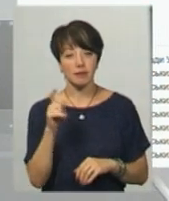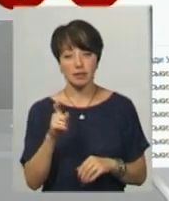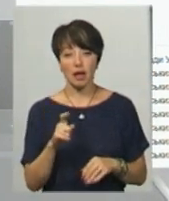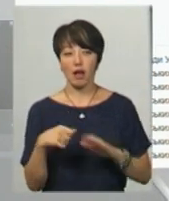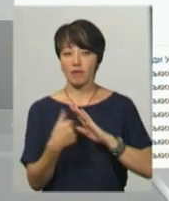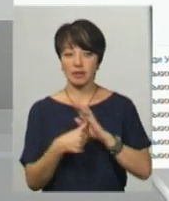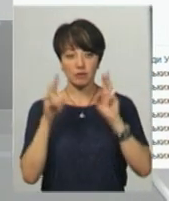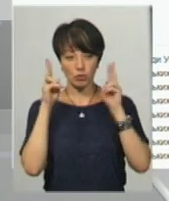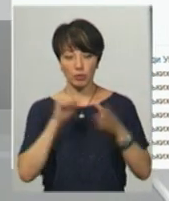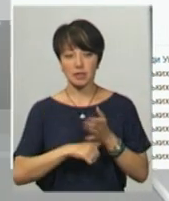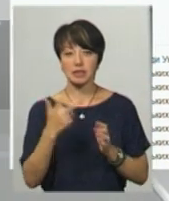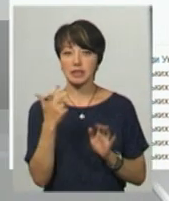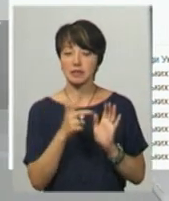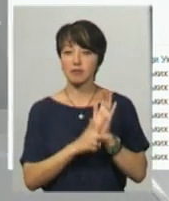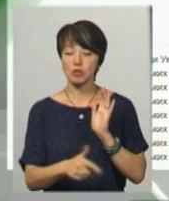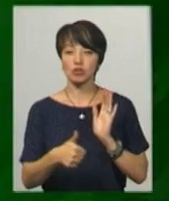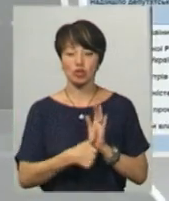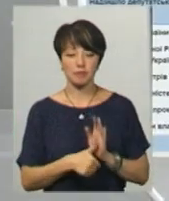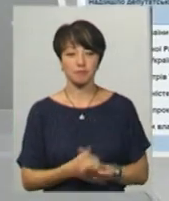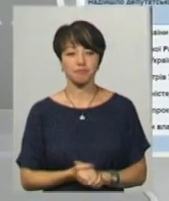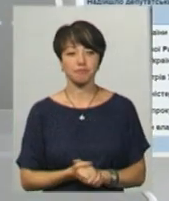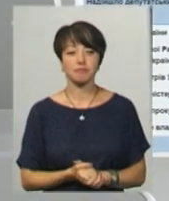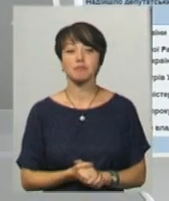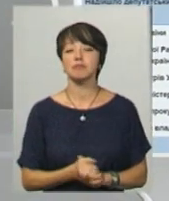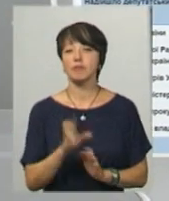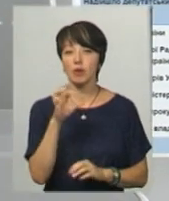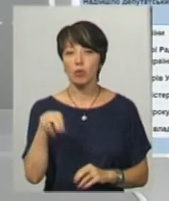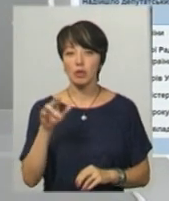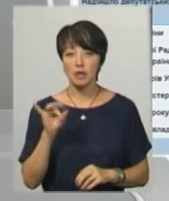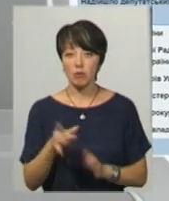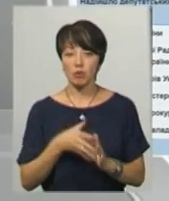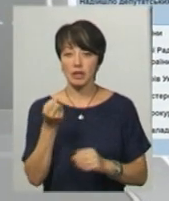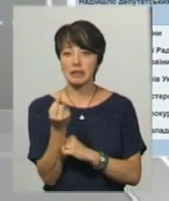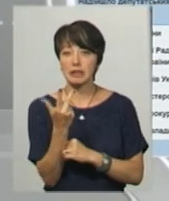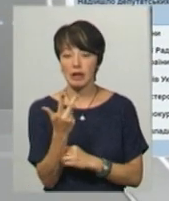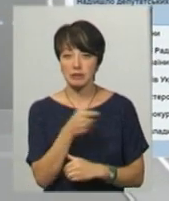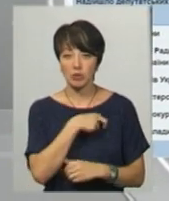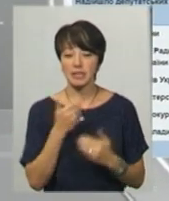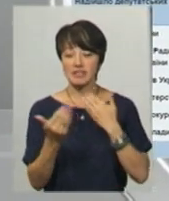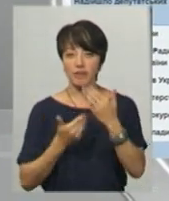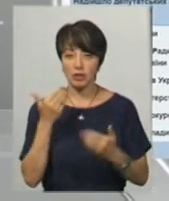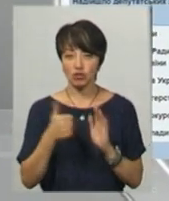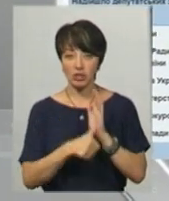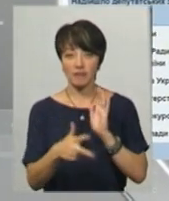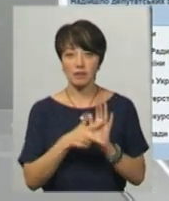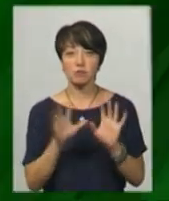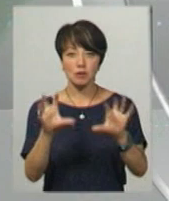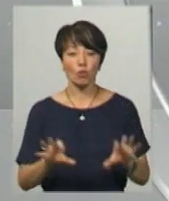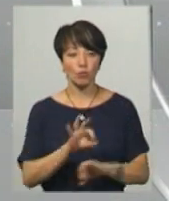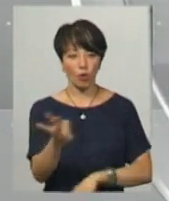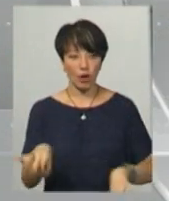відсутній з невідомих причин – 386 разів. Віктор Бондар подав 13 депутатських звернень та 68 законопроєктів.